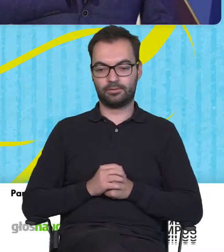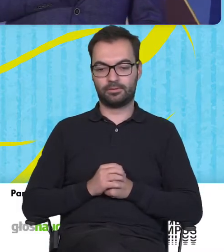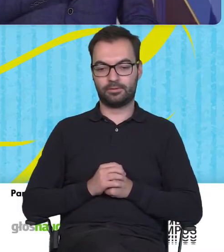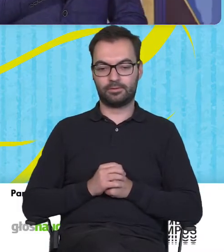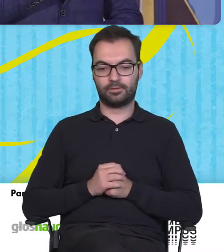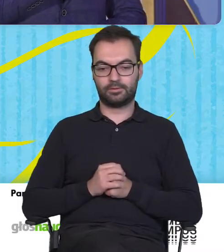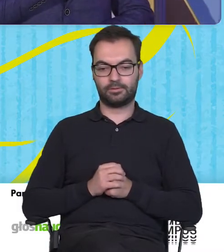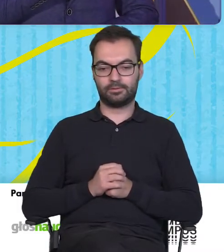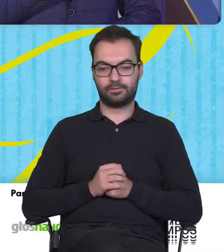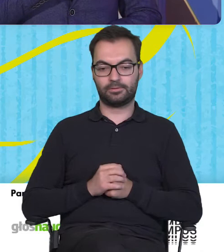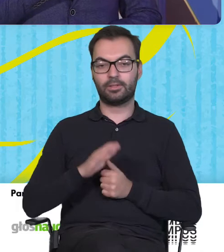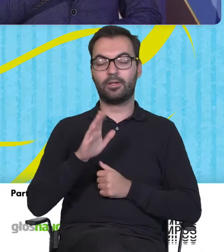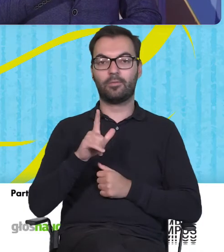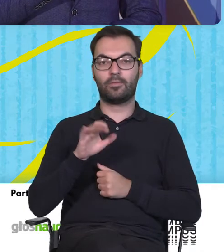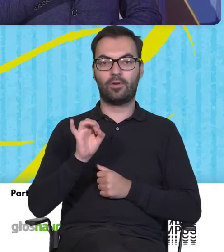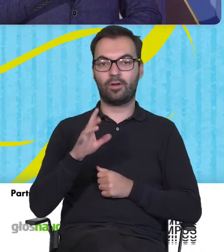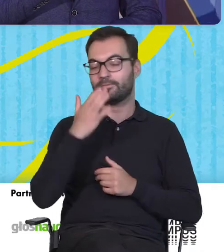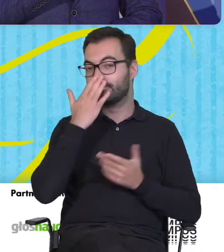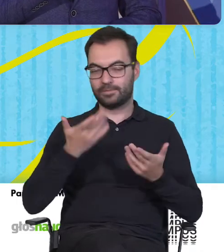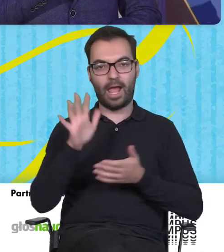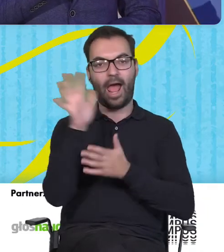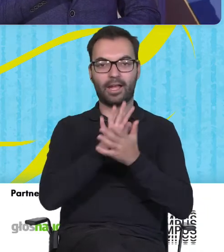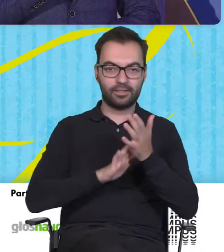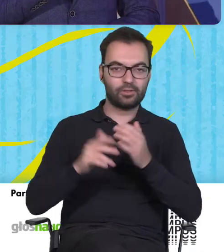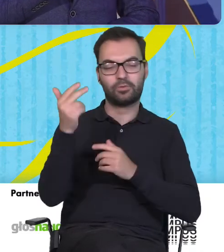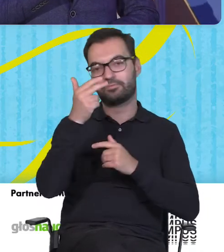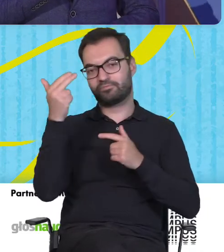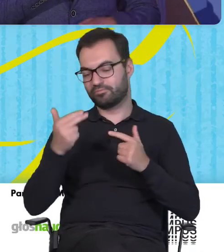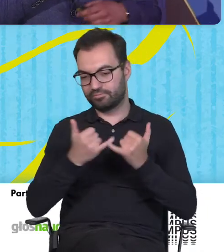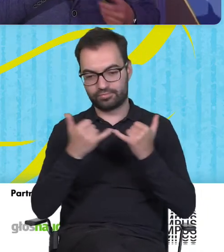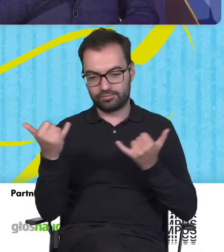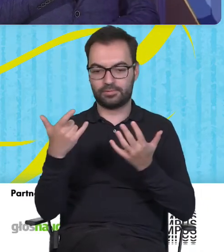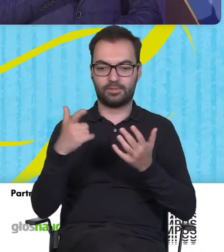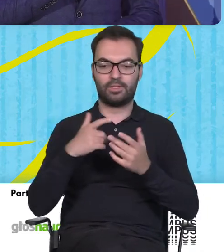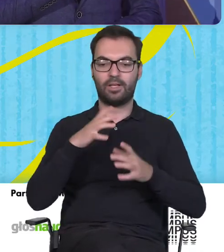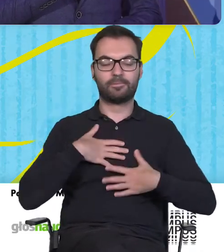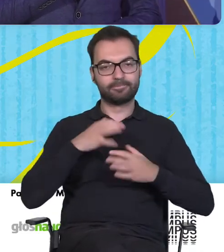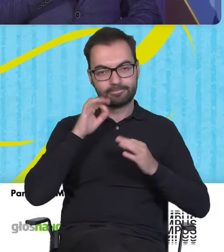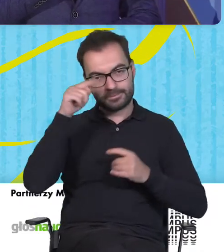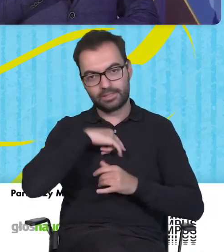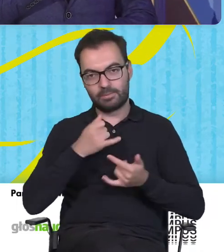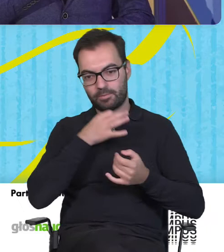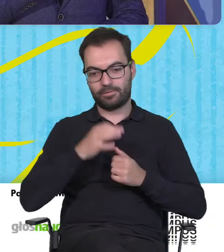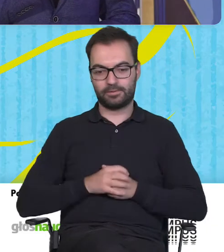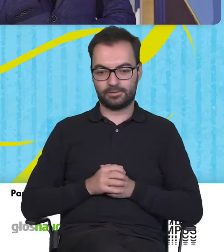W blogu zawarte są artykuły i zagadnienia dotyczące właśnie naszego dobrostanu psychicznego.